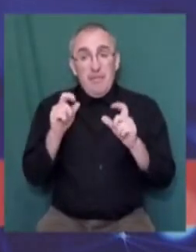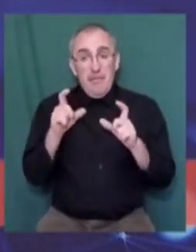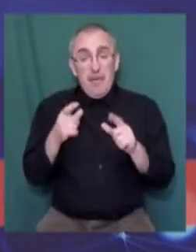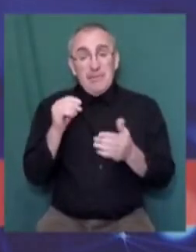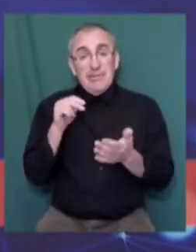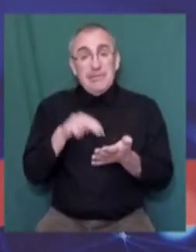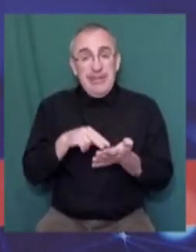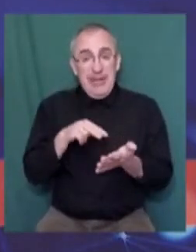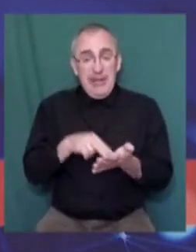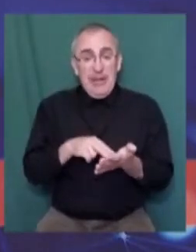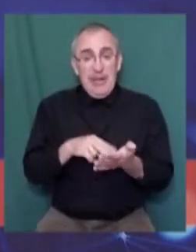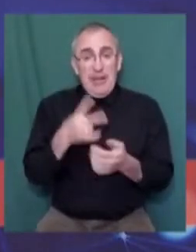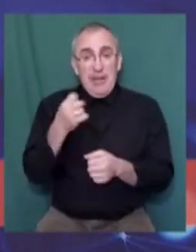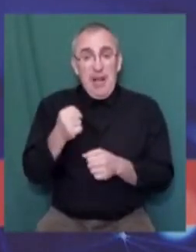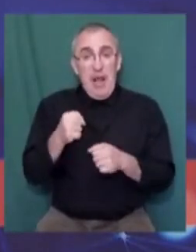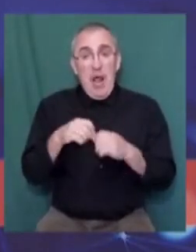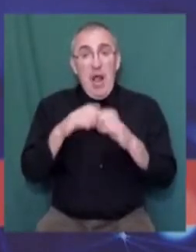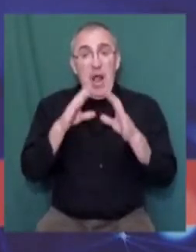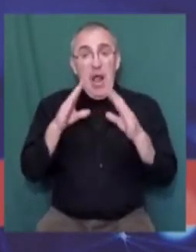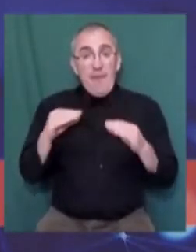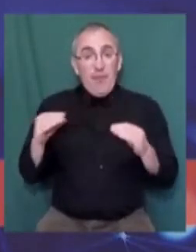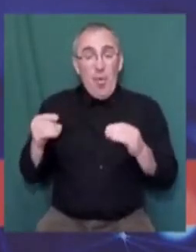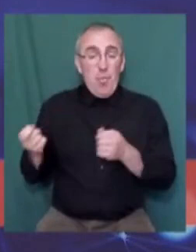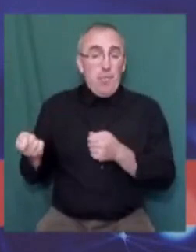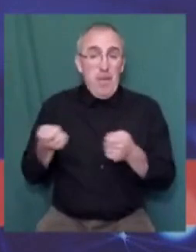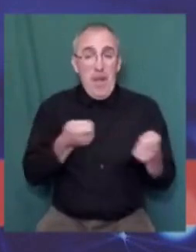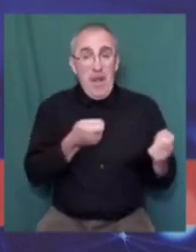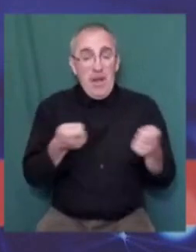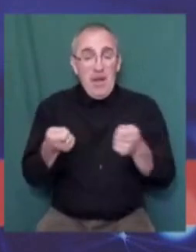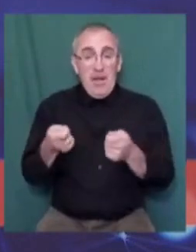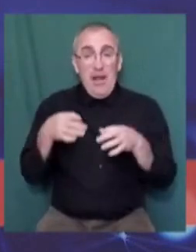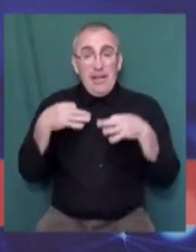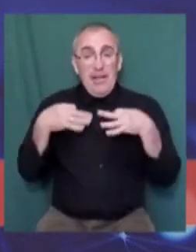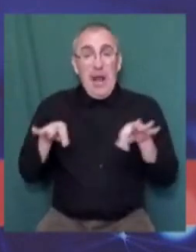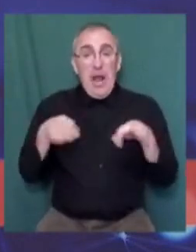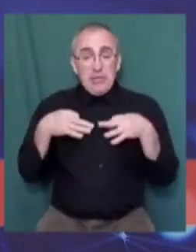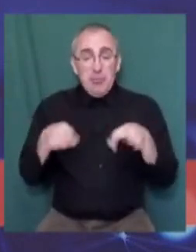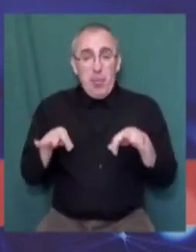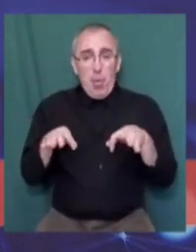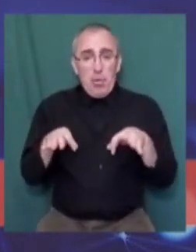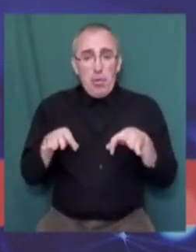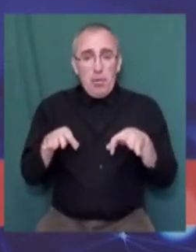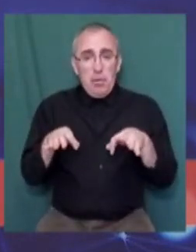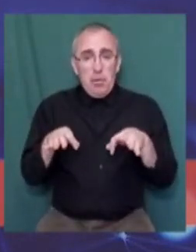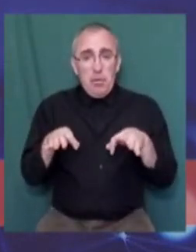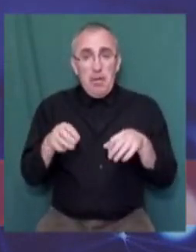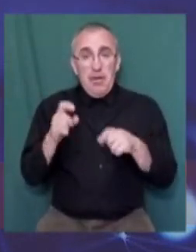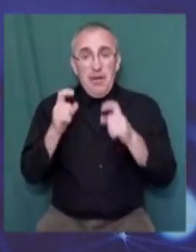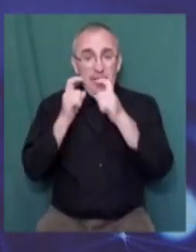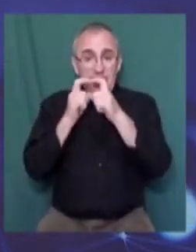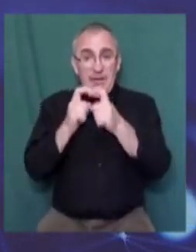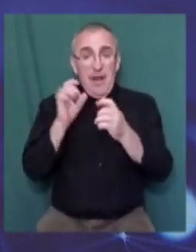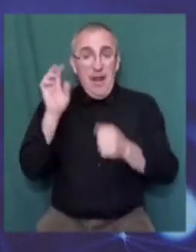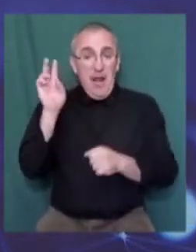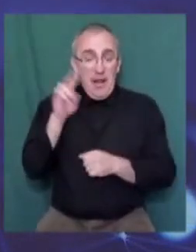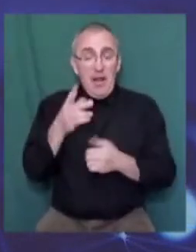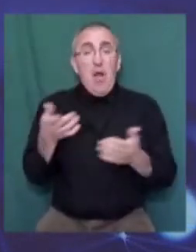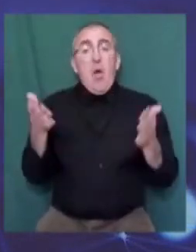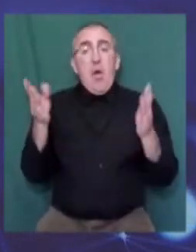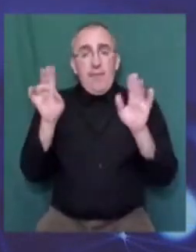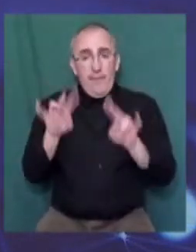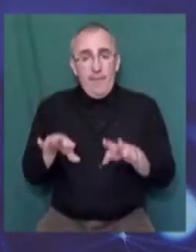на автомобільне перевезення, транспорт, трамвай і тролейбуси так і залишиться